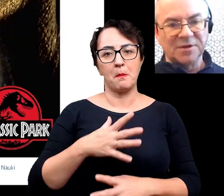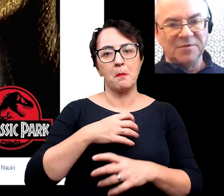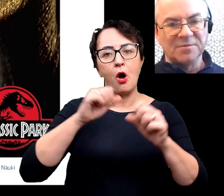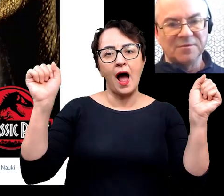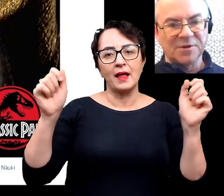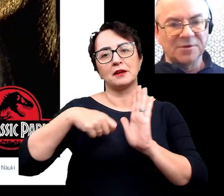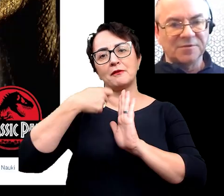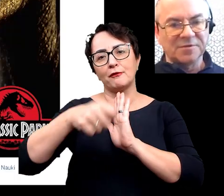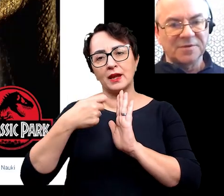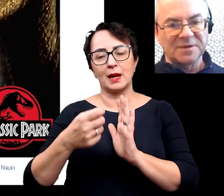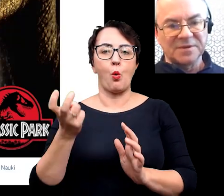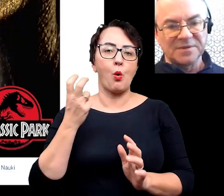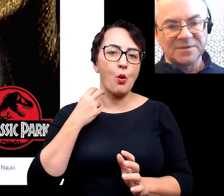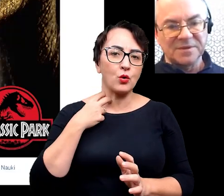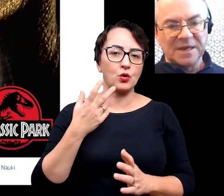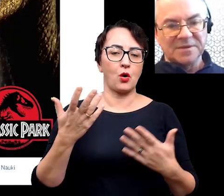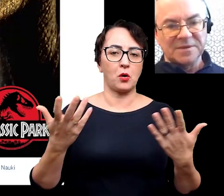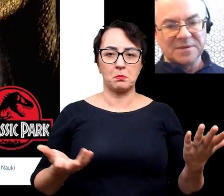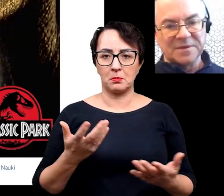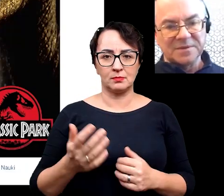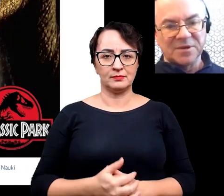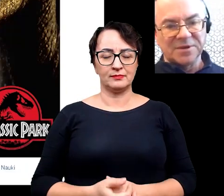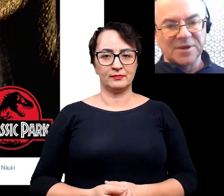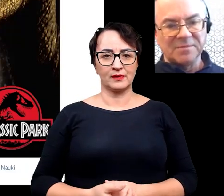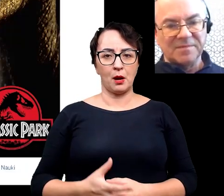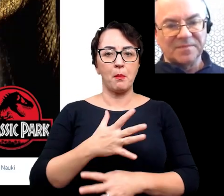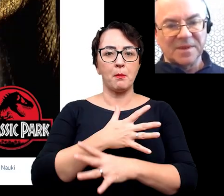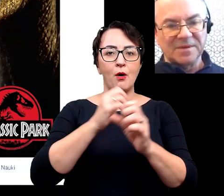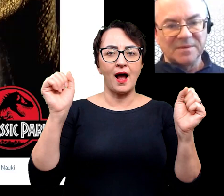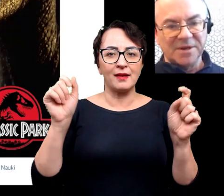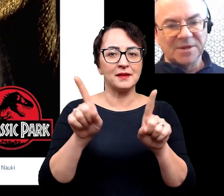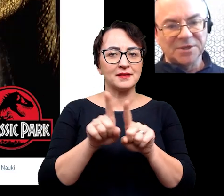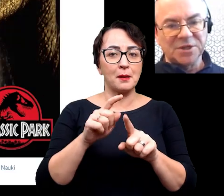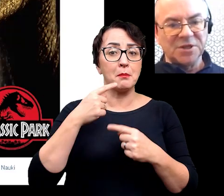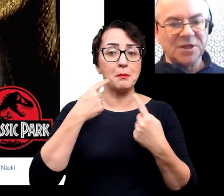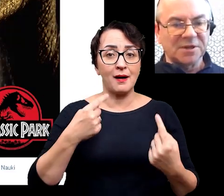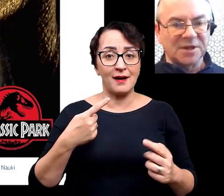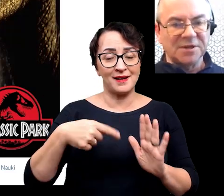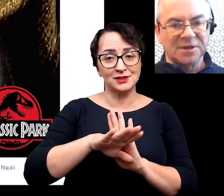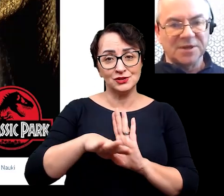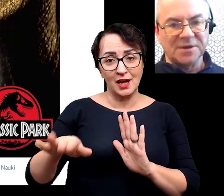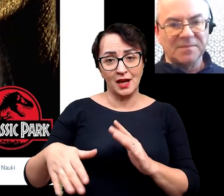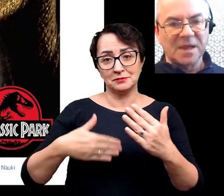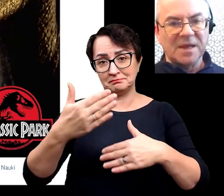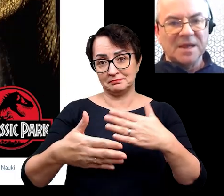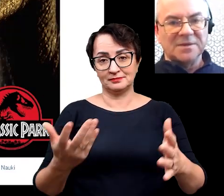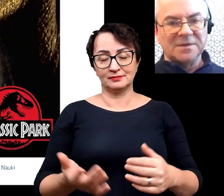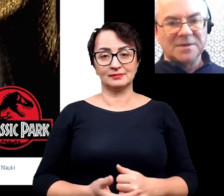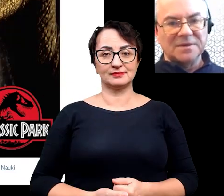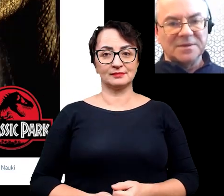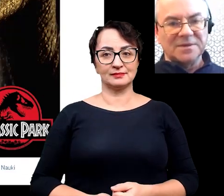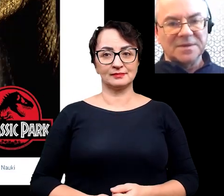bohaterami różnych filmów, horrorów, bohaterami bajek dla dzieci i tak dalej, i tak dalej.